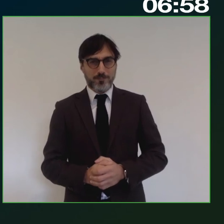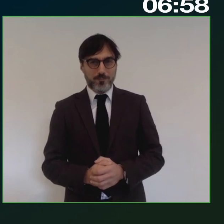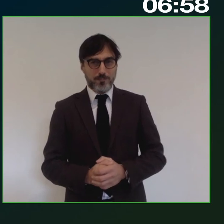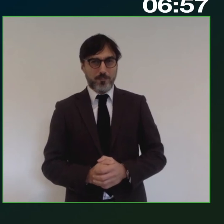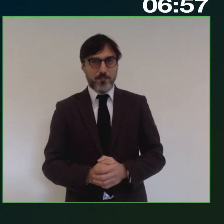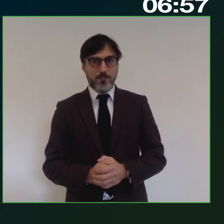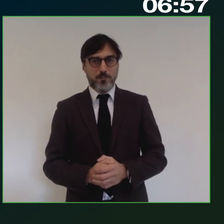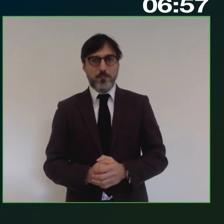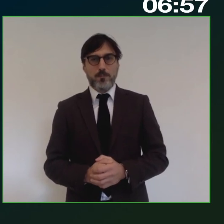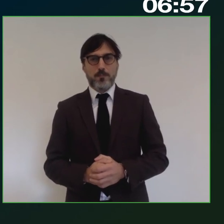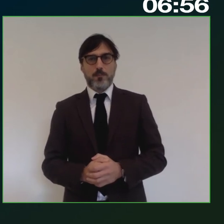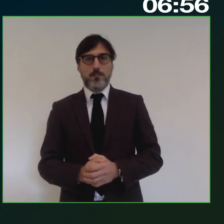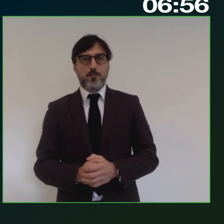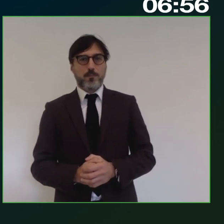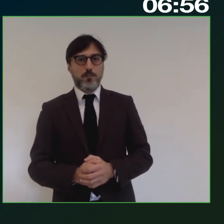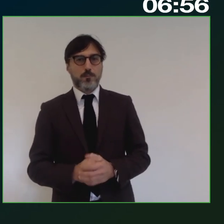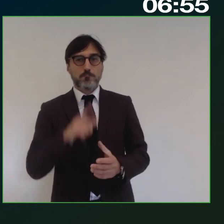E' muto.